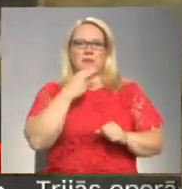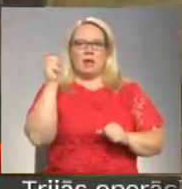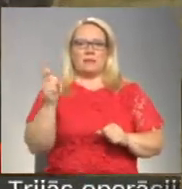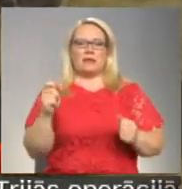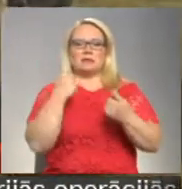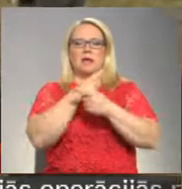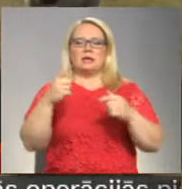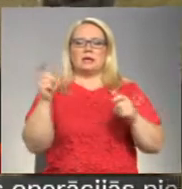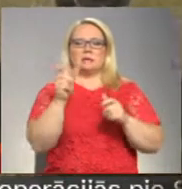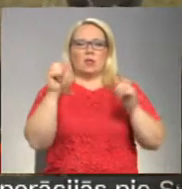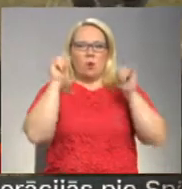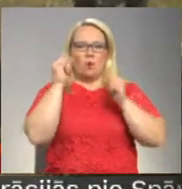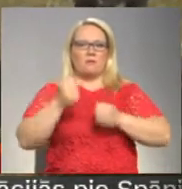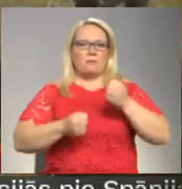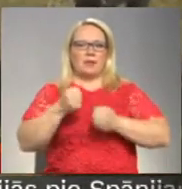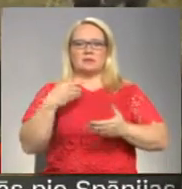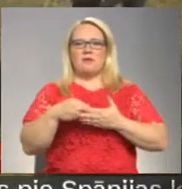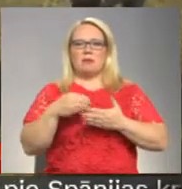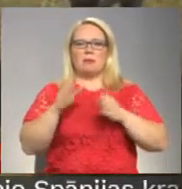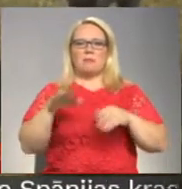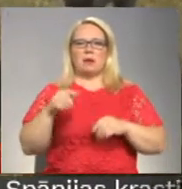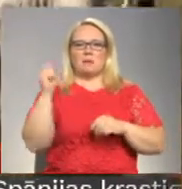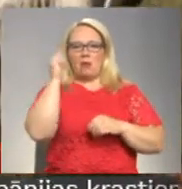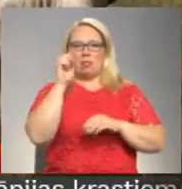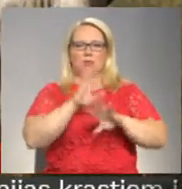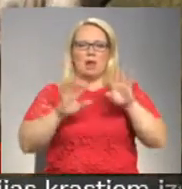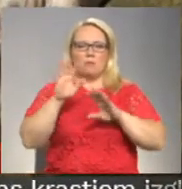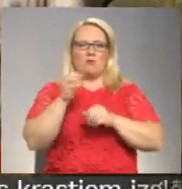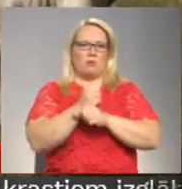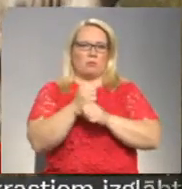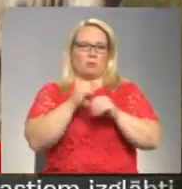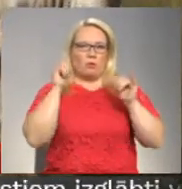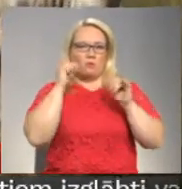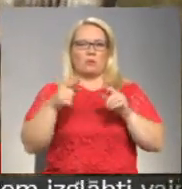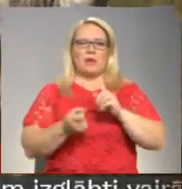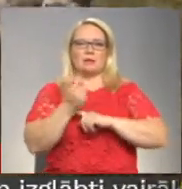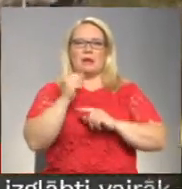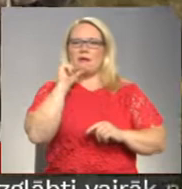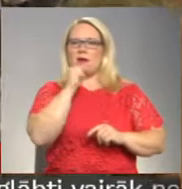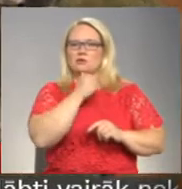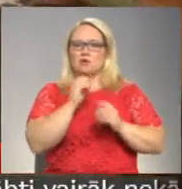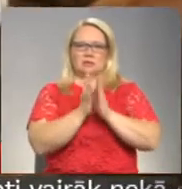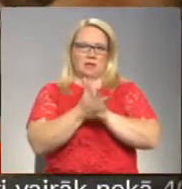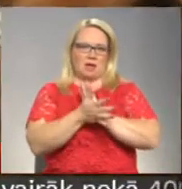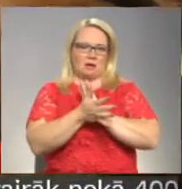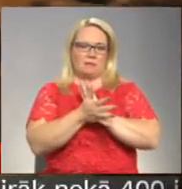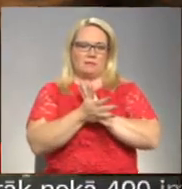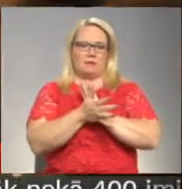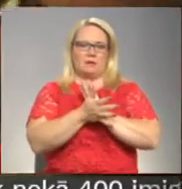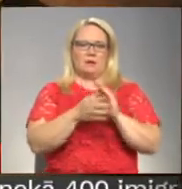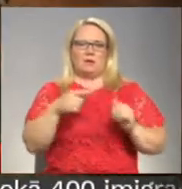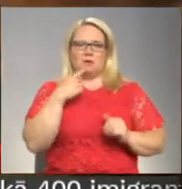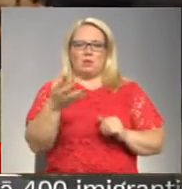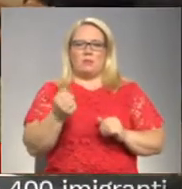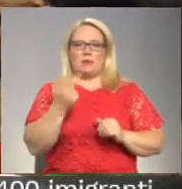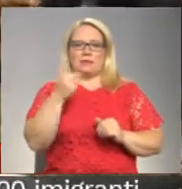atzīst, ka zilo govju piens ir vērtīgāks par melnraibo vai brūno, no tā arī iznākot garšīgākie sieri. Ja tu paņem 3